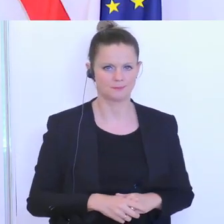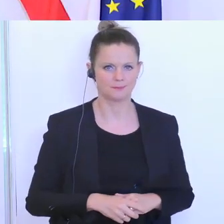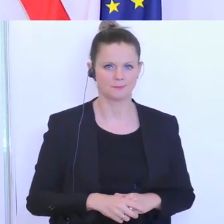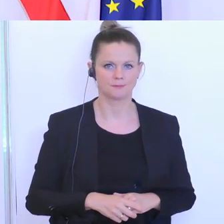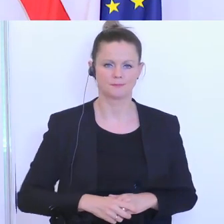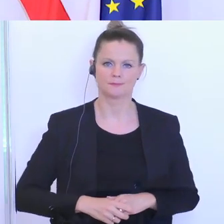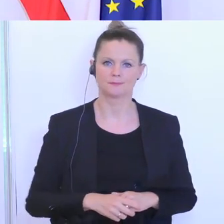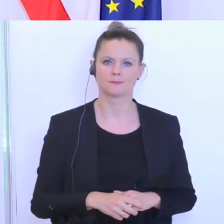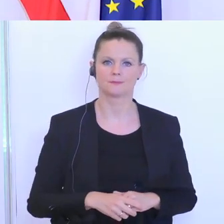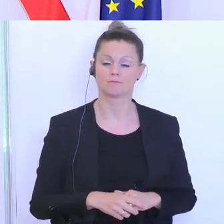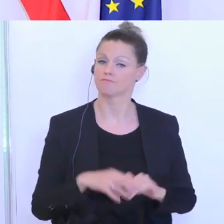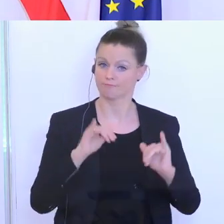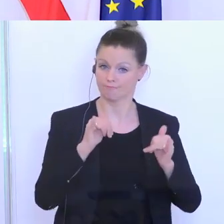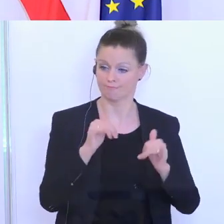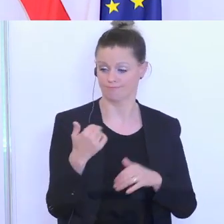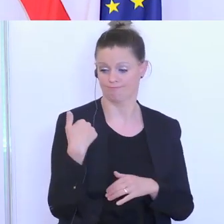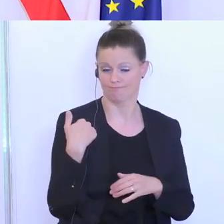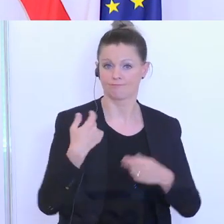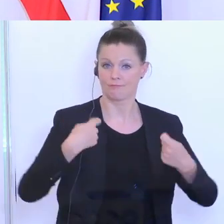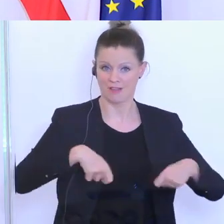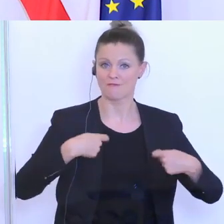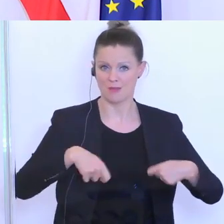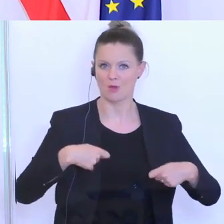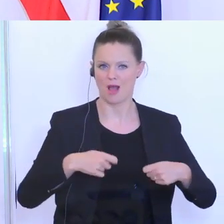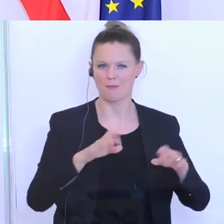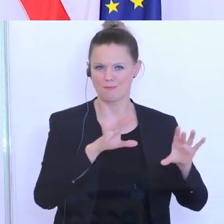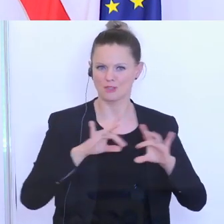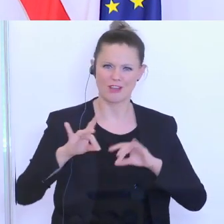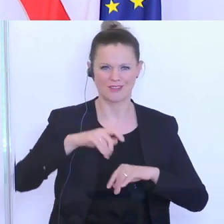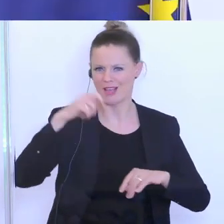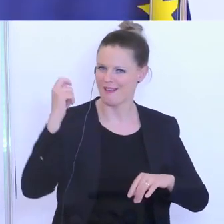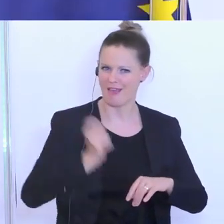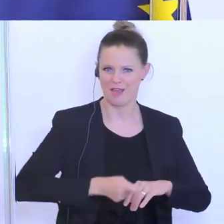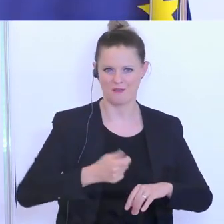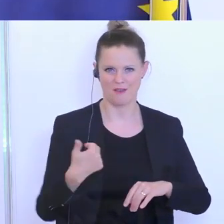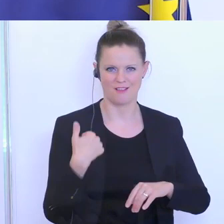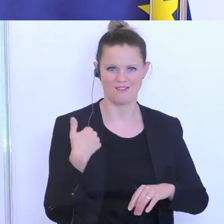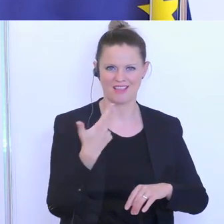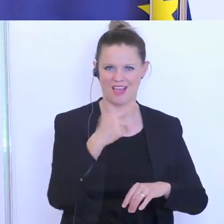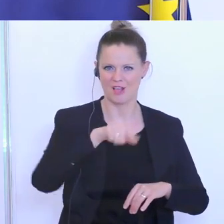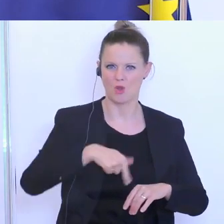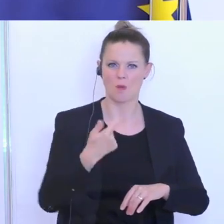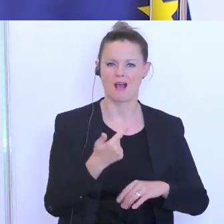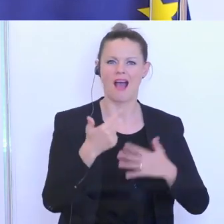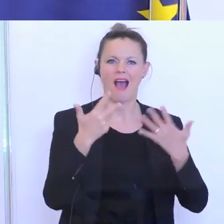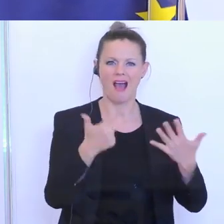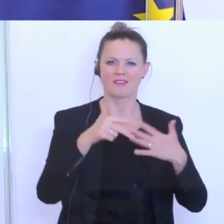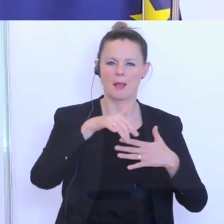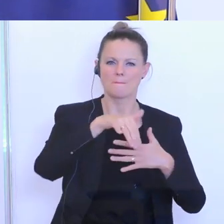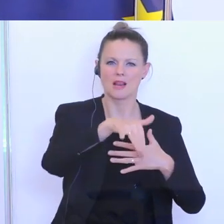Ja, wir haben im Februar noch einen Beschäftigungsrekord gehabt von fast 3,8 Millionen